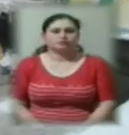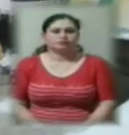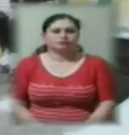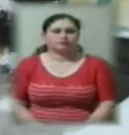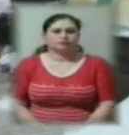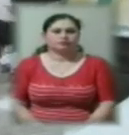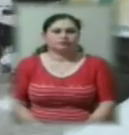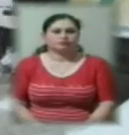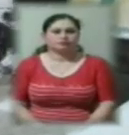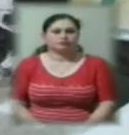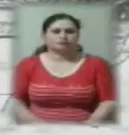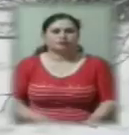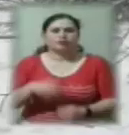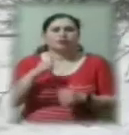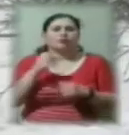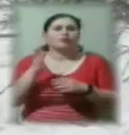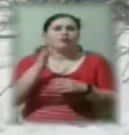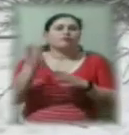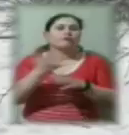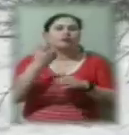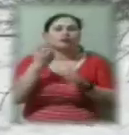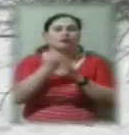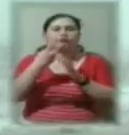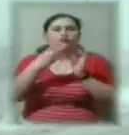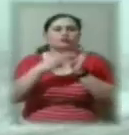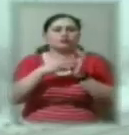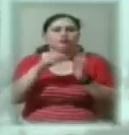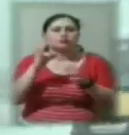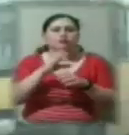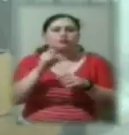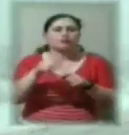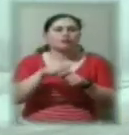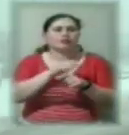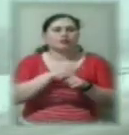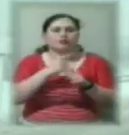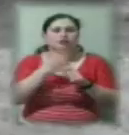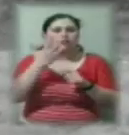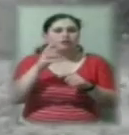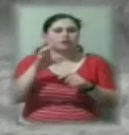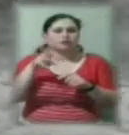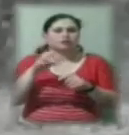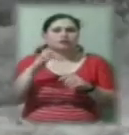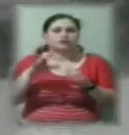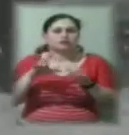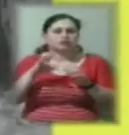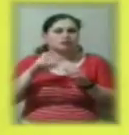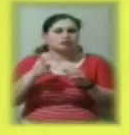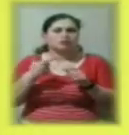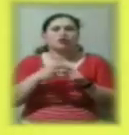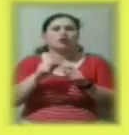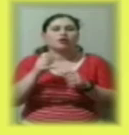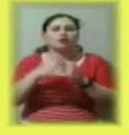Пориви вітру до 28 метрів за секунду та від 2 до 5 сантиметрів снігу, як на Харсонщині долають наслідки негоди.